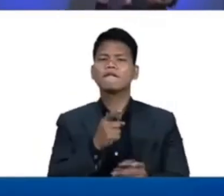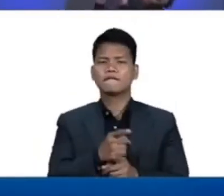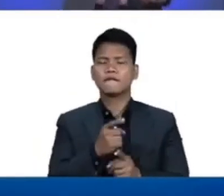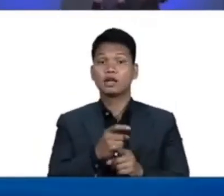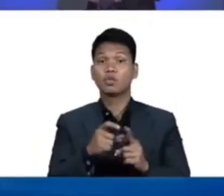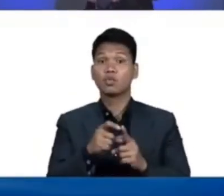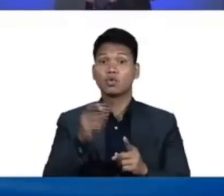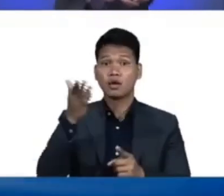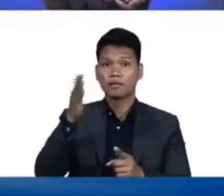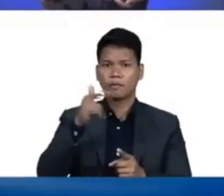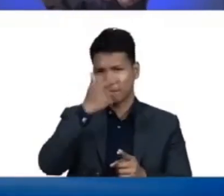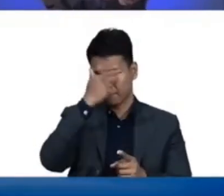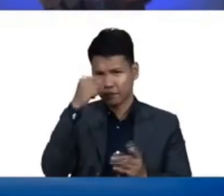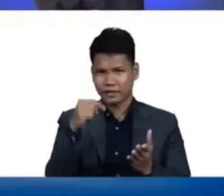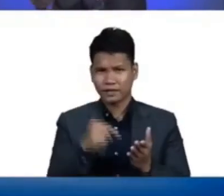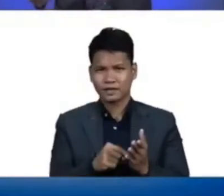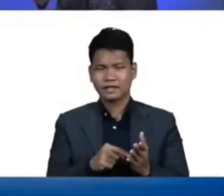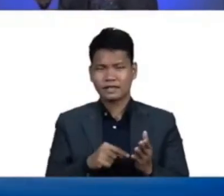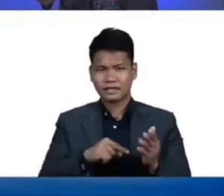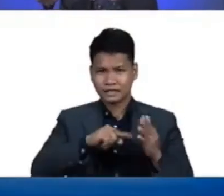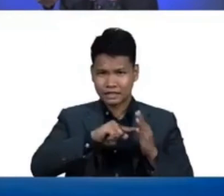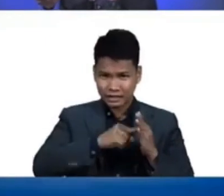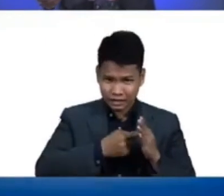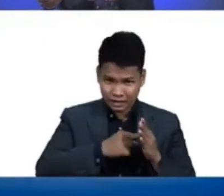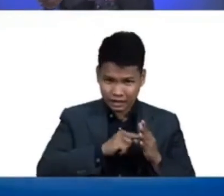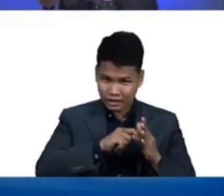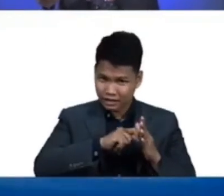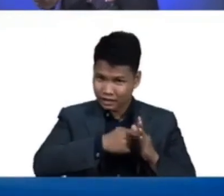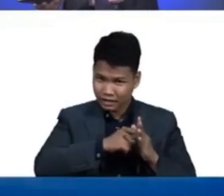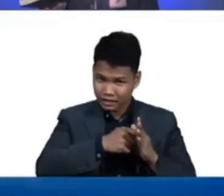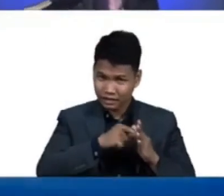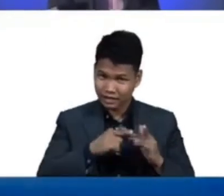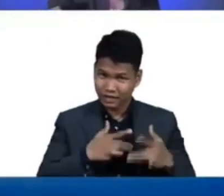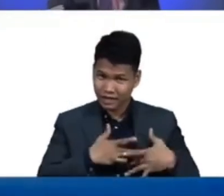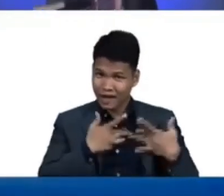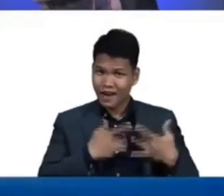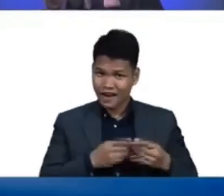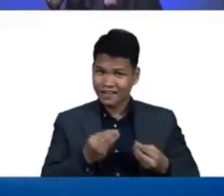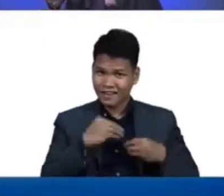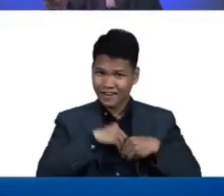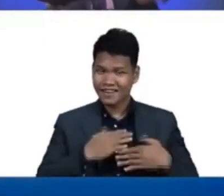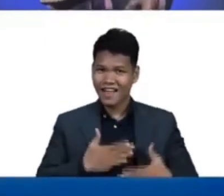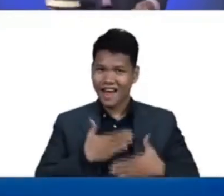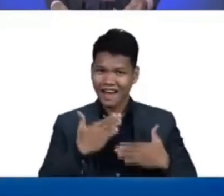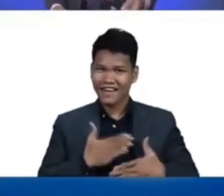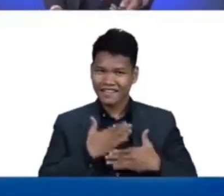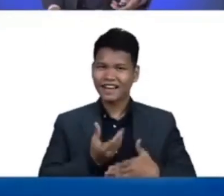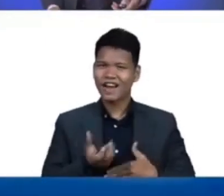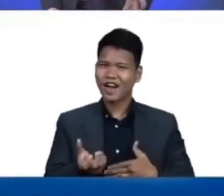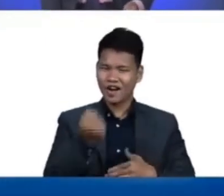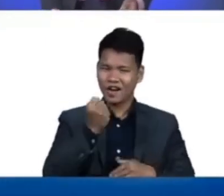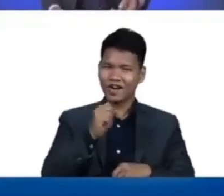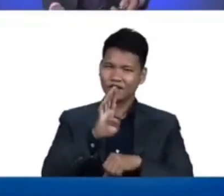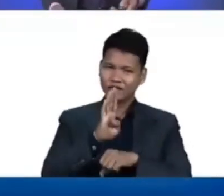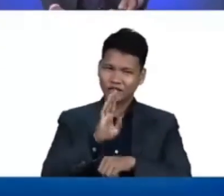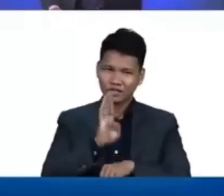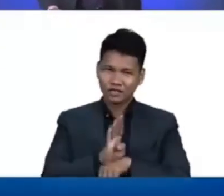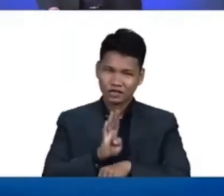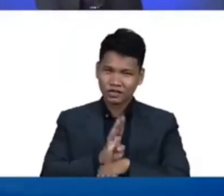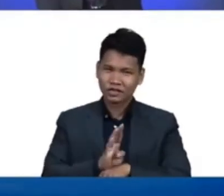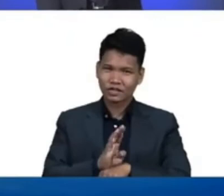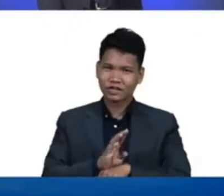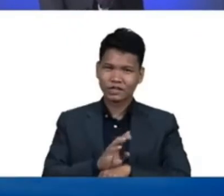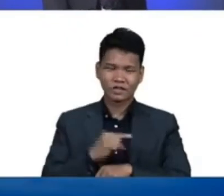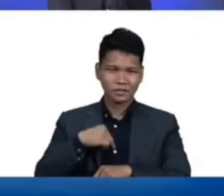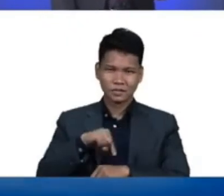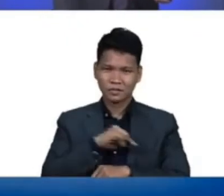because it is the key to your heart to your own happiness and to your own duty we will